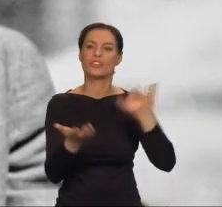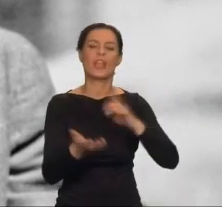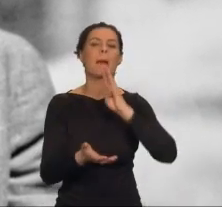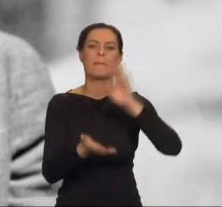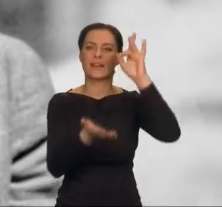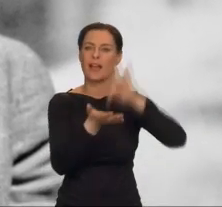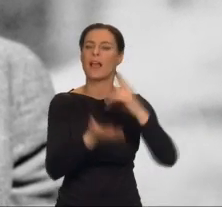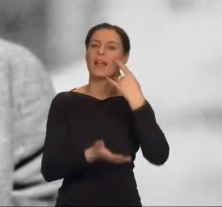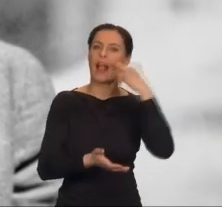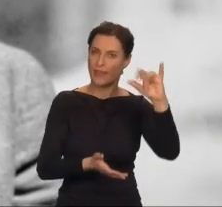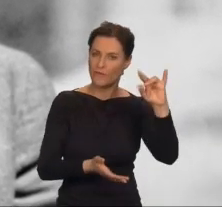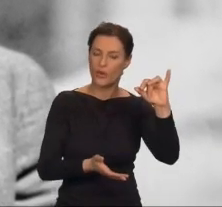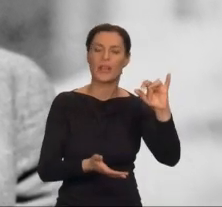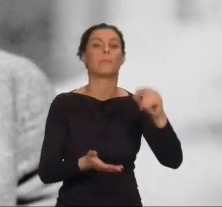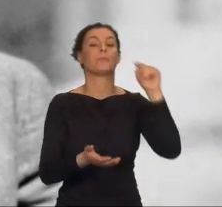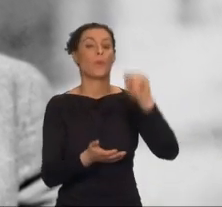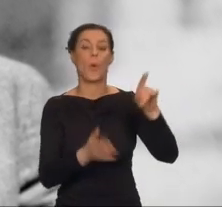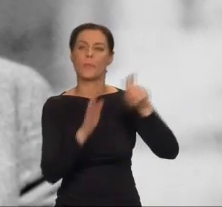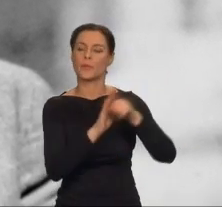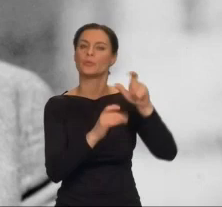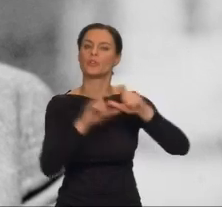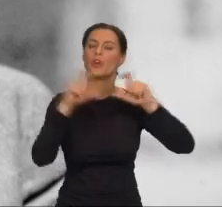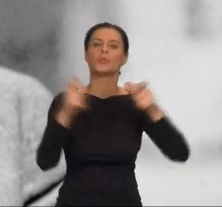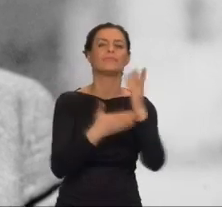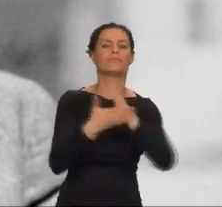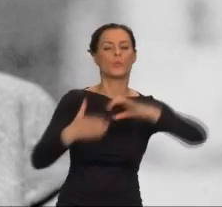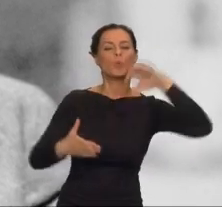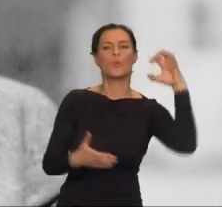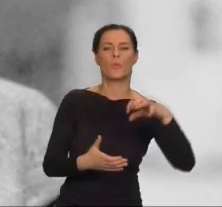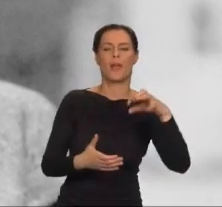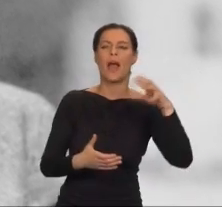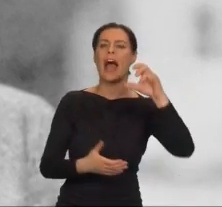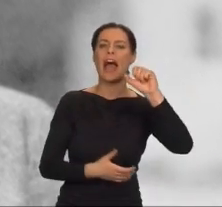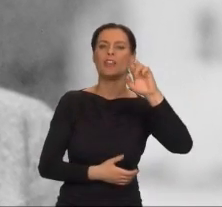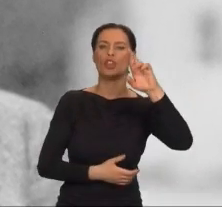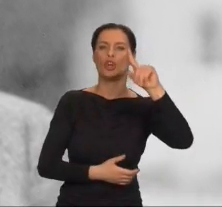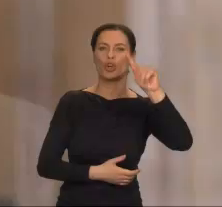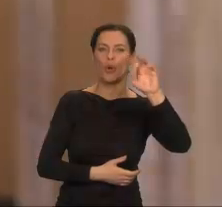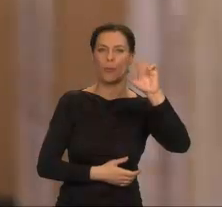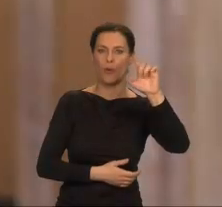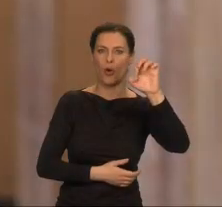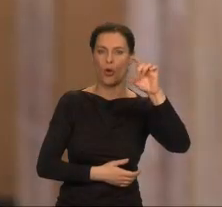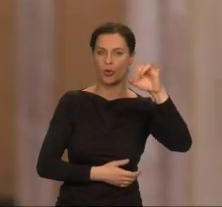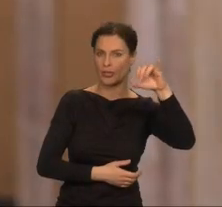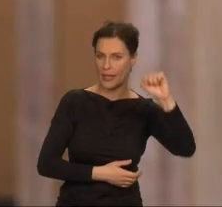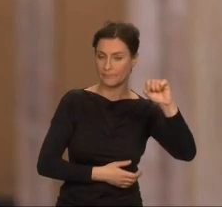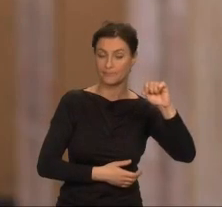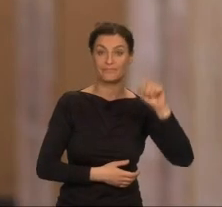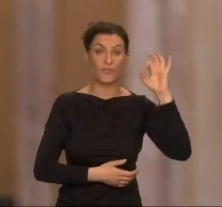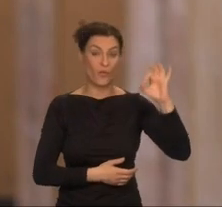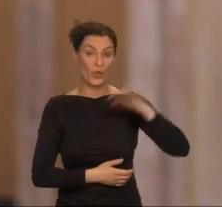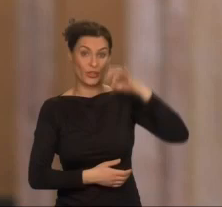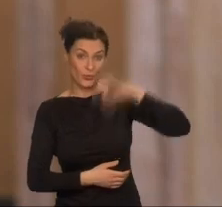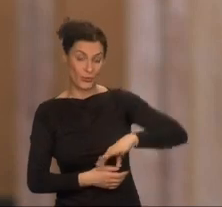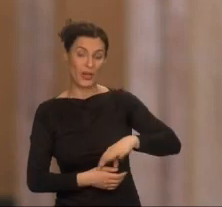Alfred Kroeber tworzył akademicką antropologię u początków naszej uczelni. Ursula, która